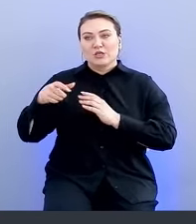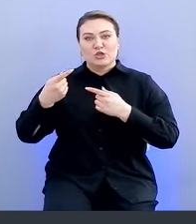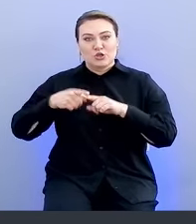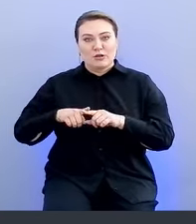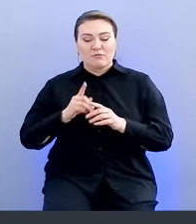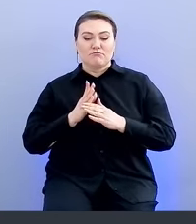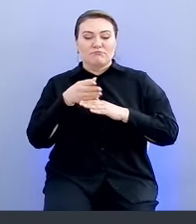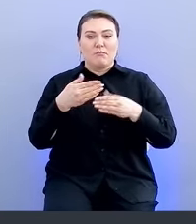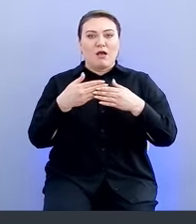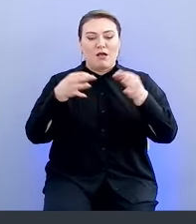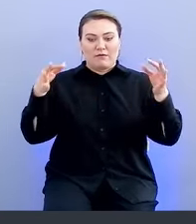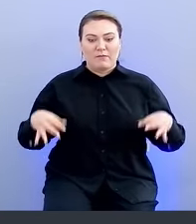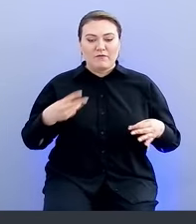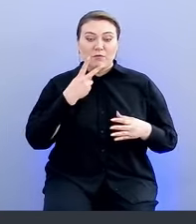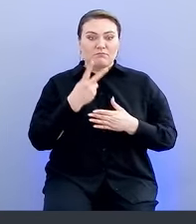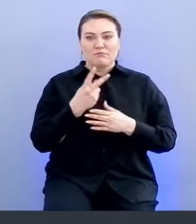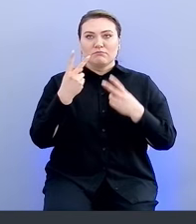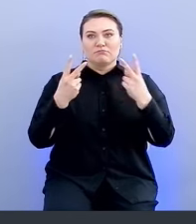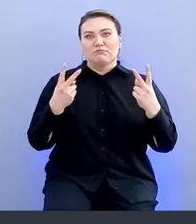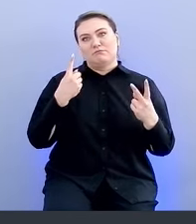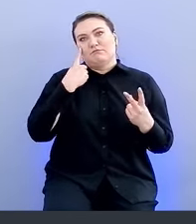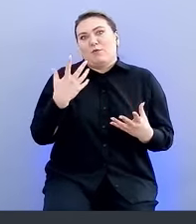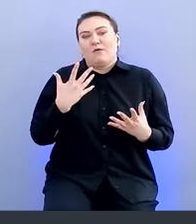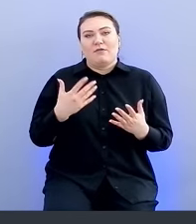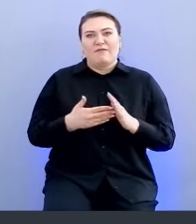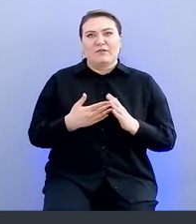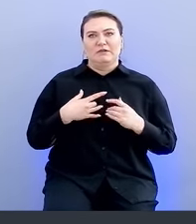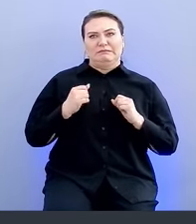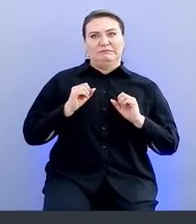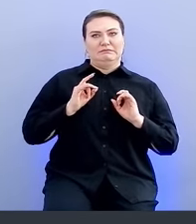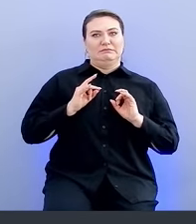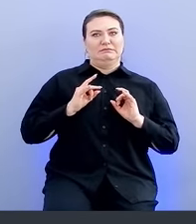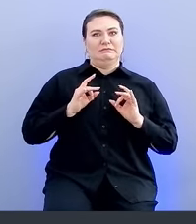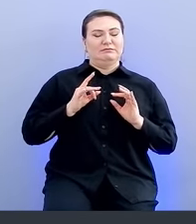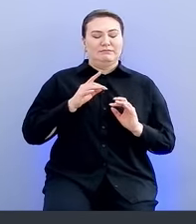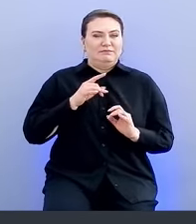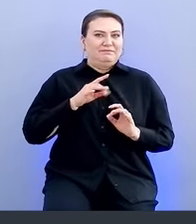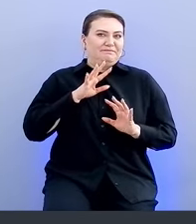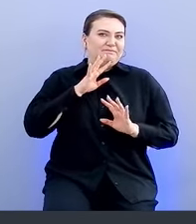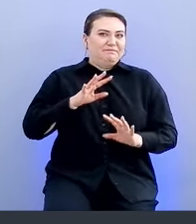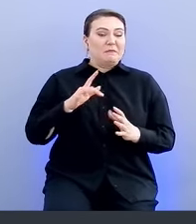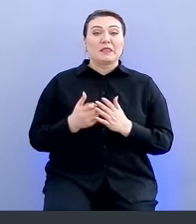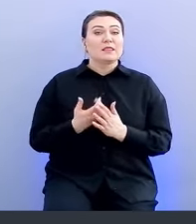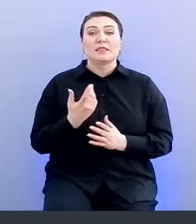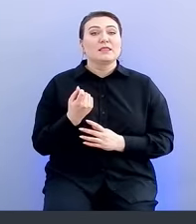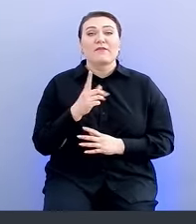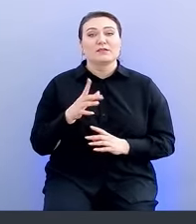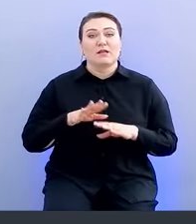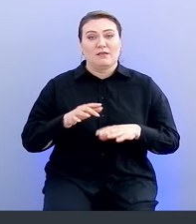платформу, смотрел на нее, у него не вызывало какого-то отторжения вся эта история. Итак, что же он видит?